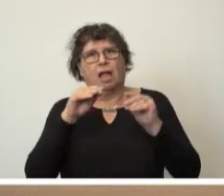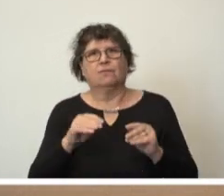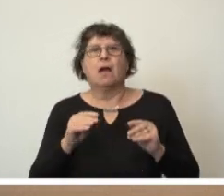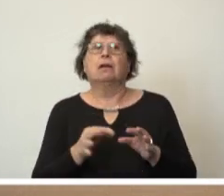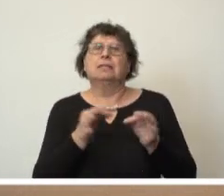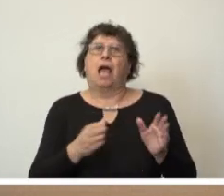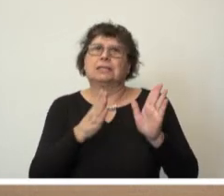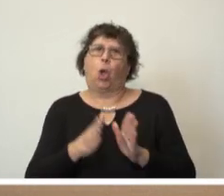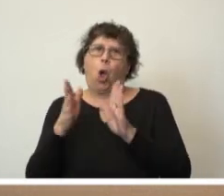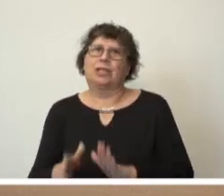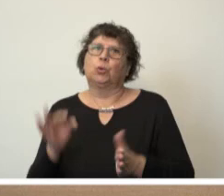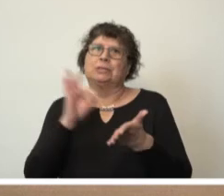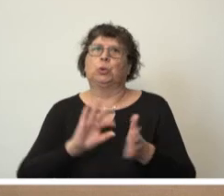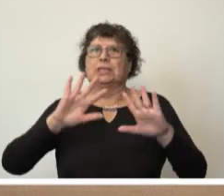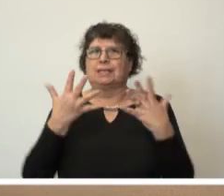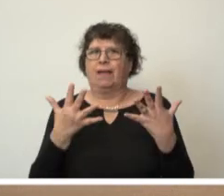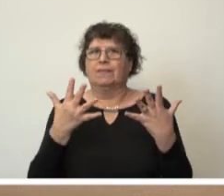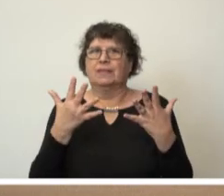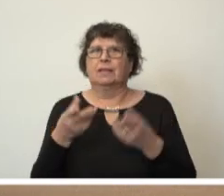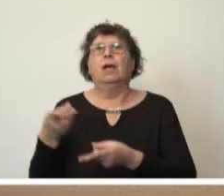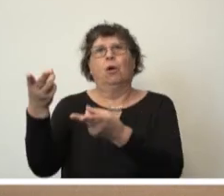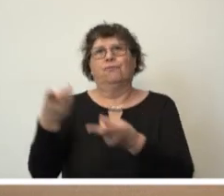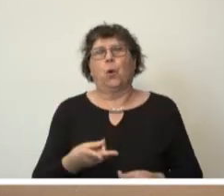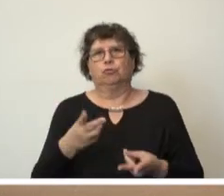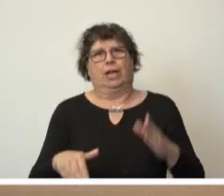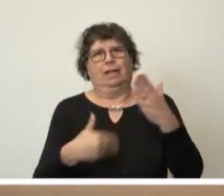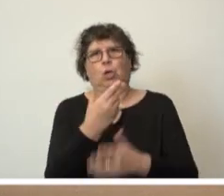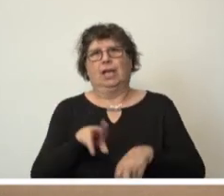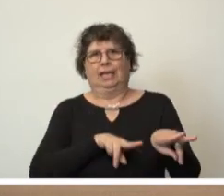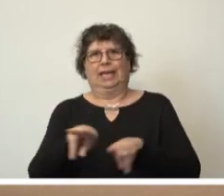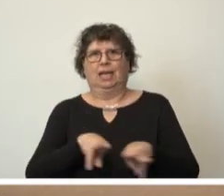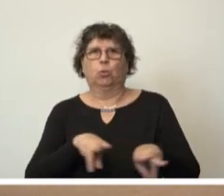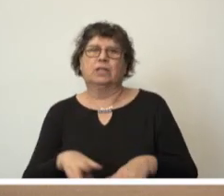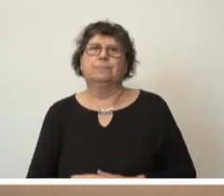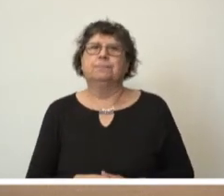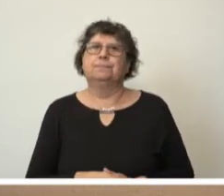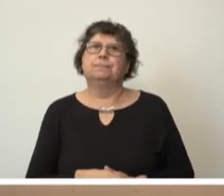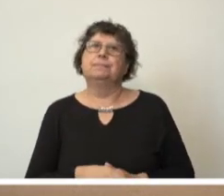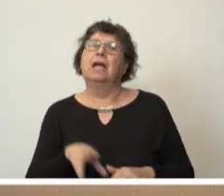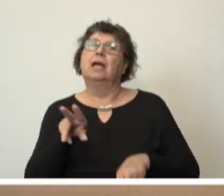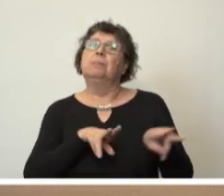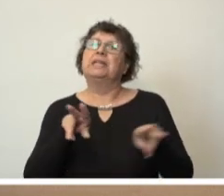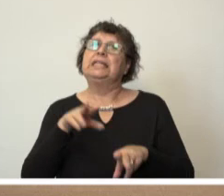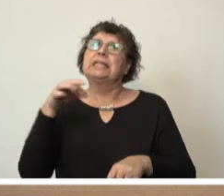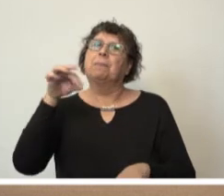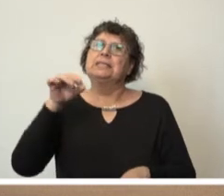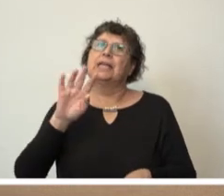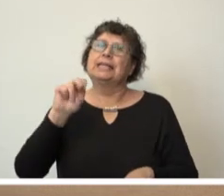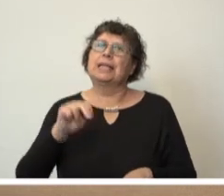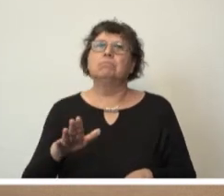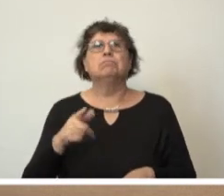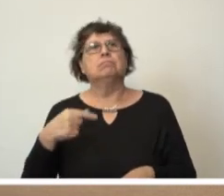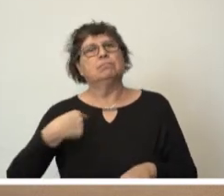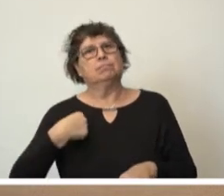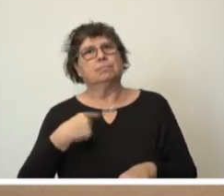Tagesordnungspunkt 10, Vorstellen der neuen Regierung. Die Ministerpräsidentin hat mir mit Schreiben